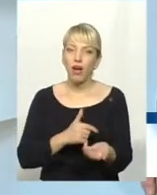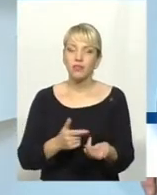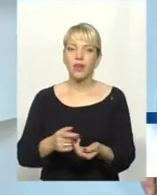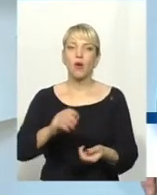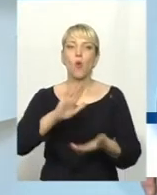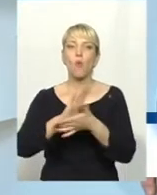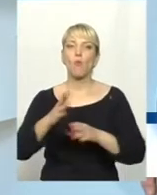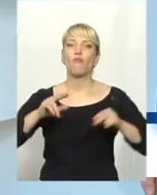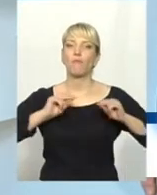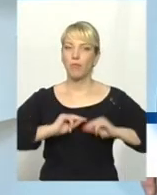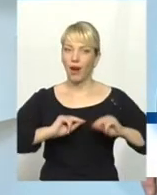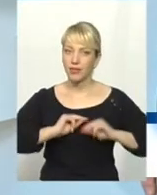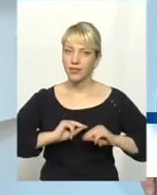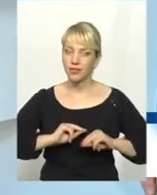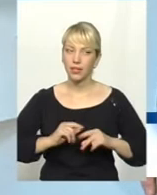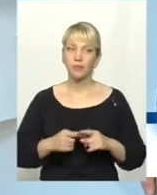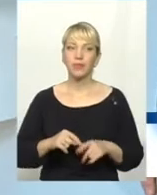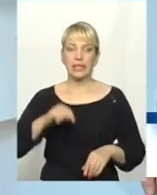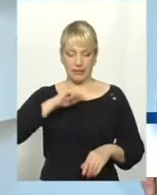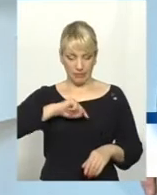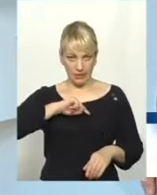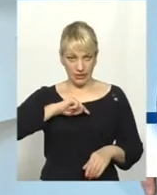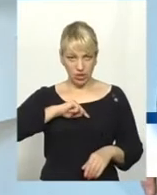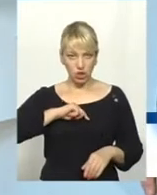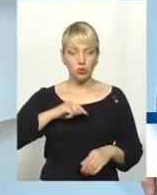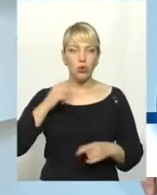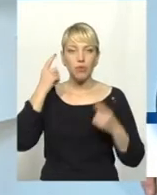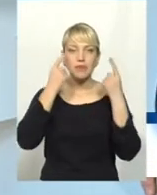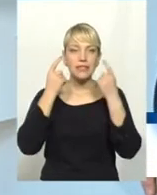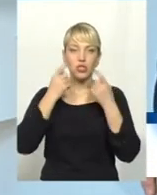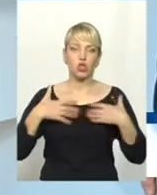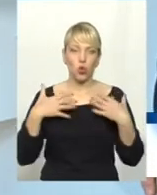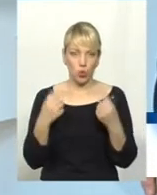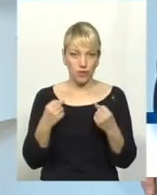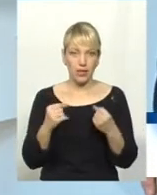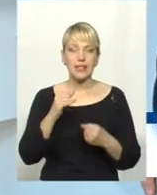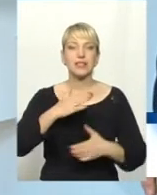умов праці, статання психічно-психологічного здоров'я, задоволення потреб.